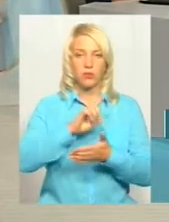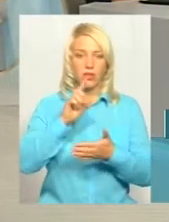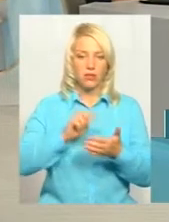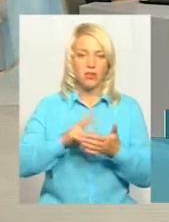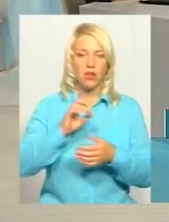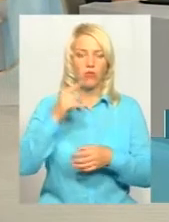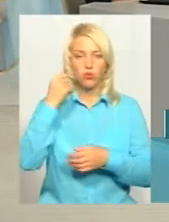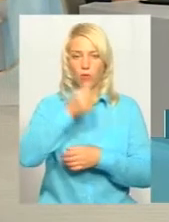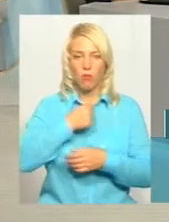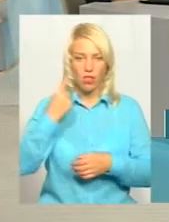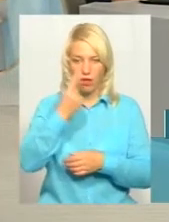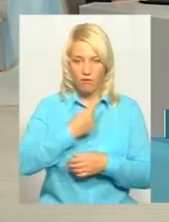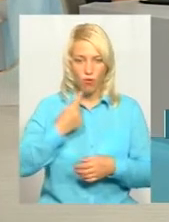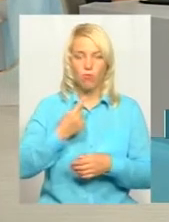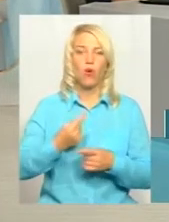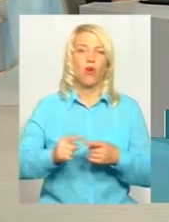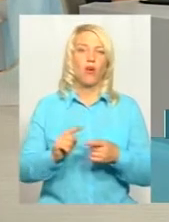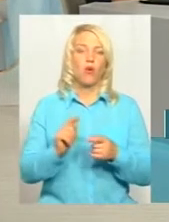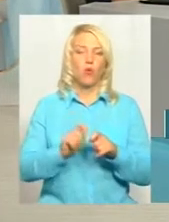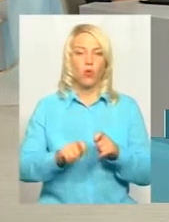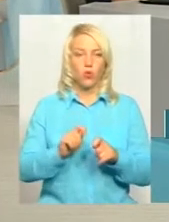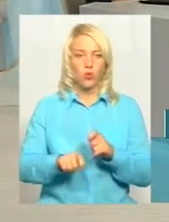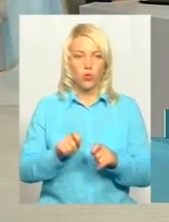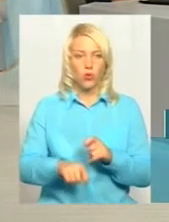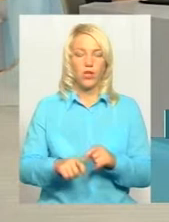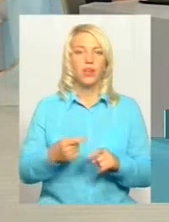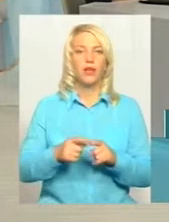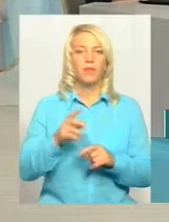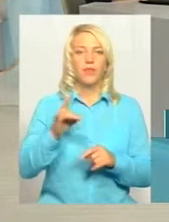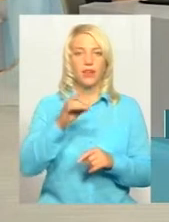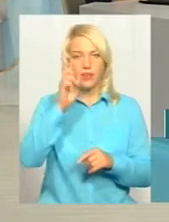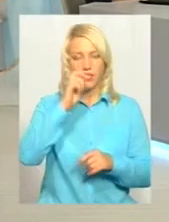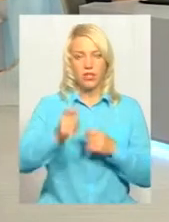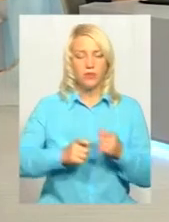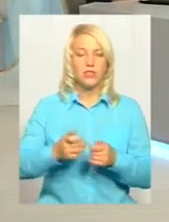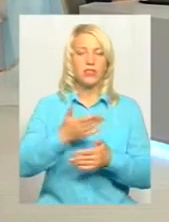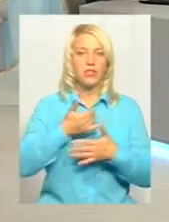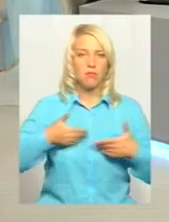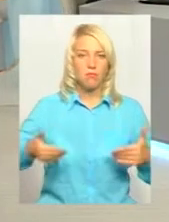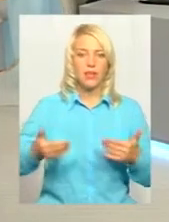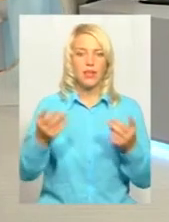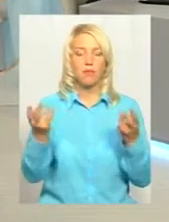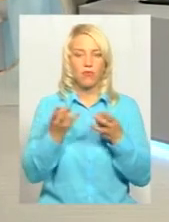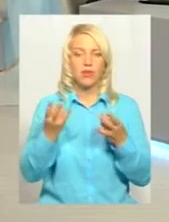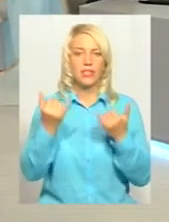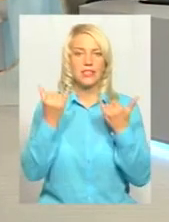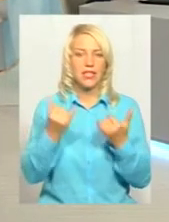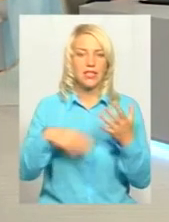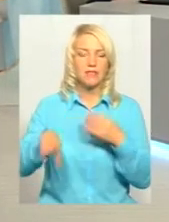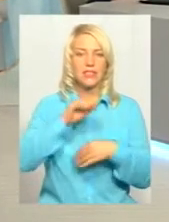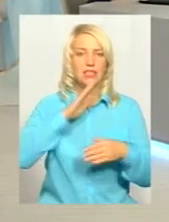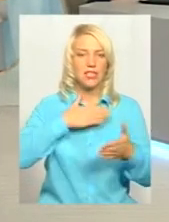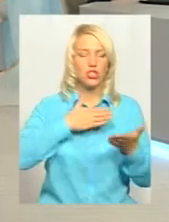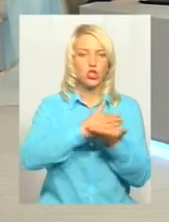обласної державної адміністрації Вадима Миколаївича Лозового. І ми маємо зараз всі структури наші